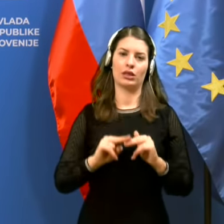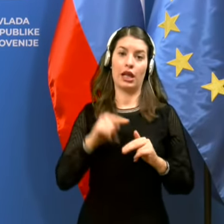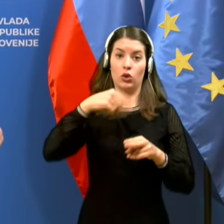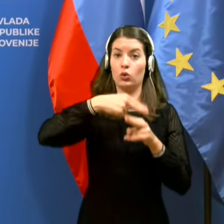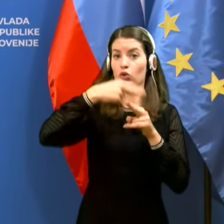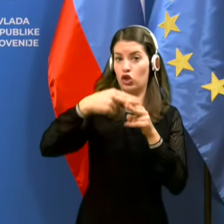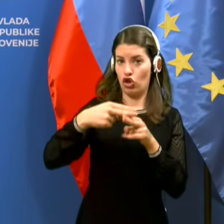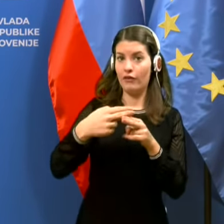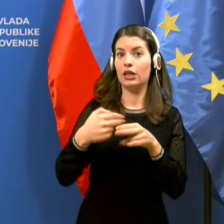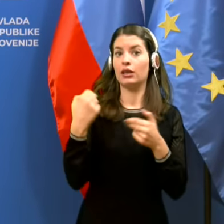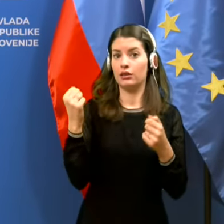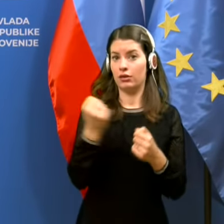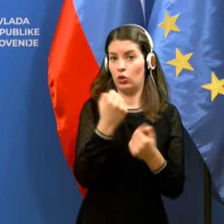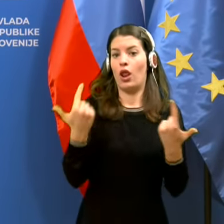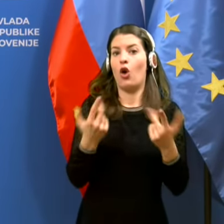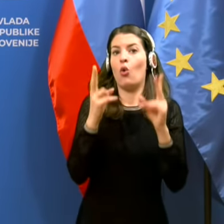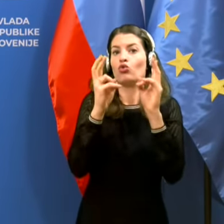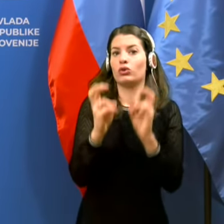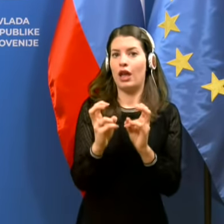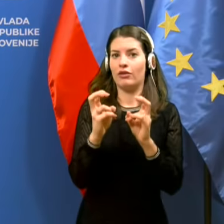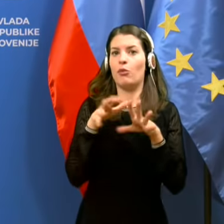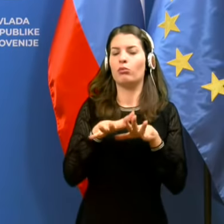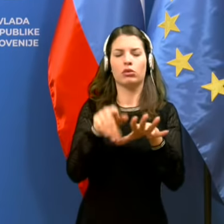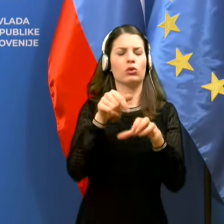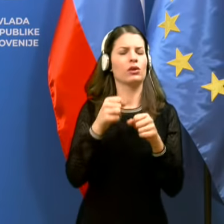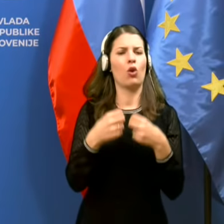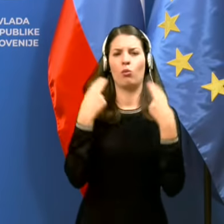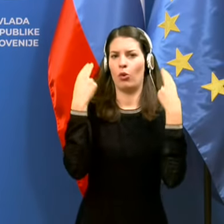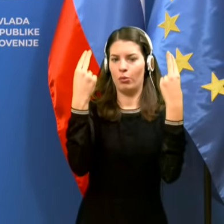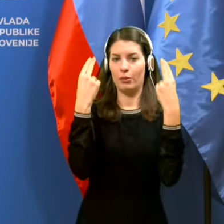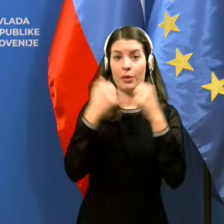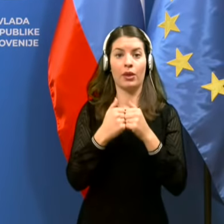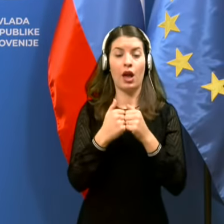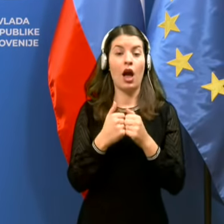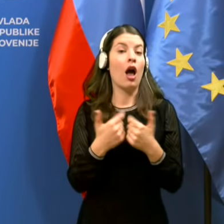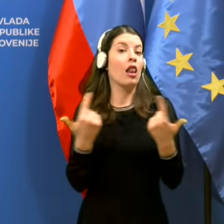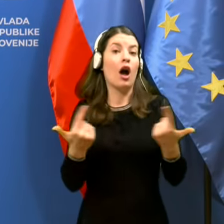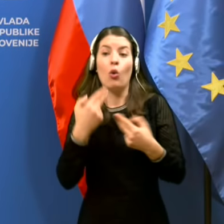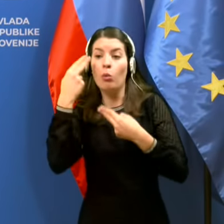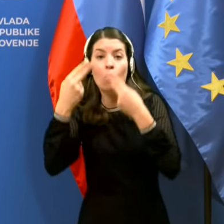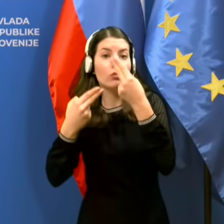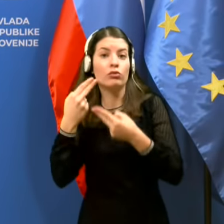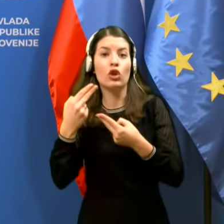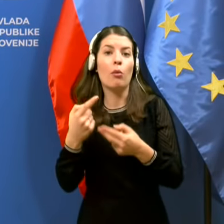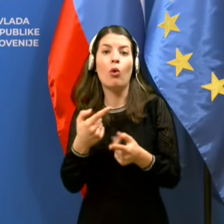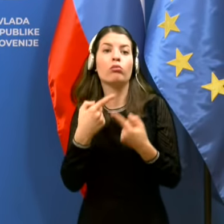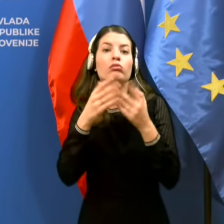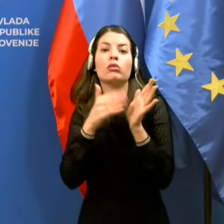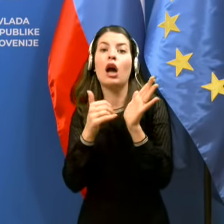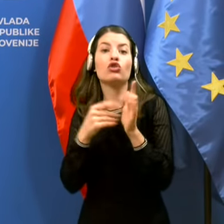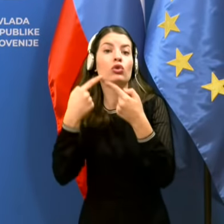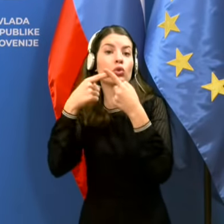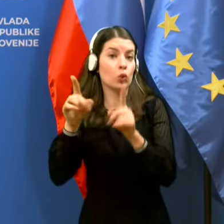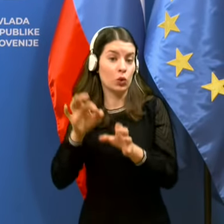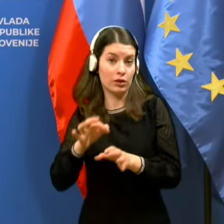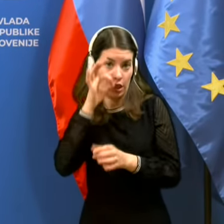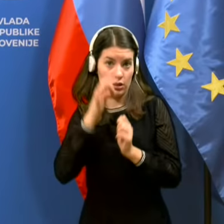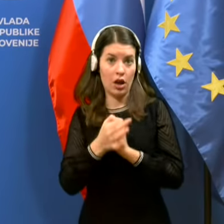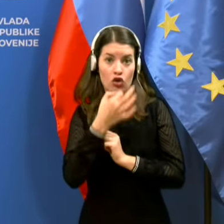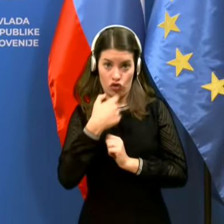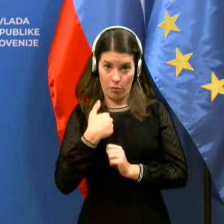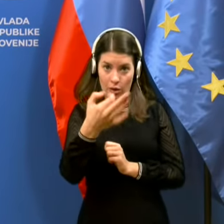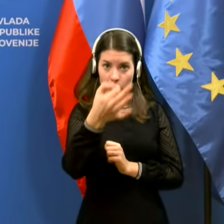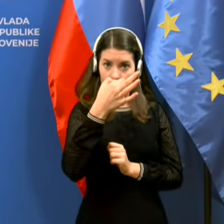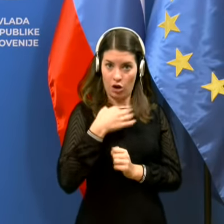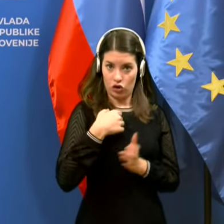Za obvladovanje epidemije je to zelo pomembno. Zdaj treba najditi pot. Če so to na drugi testi, so pač so drugi testi. Ker mene, če mene vprašate o ceni,